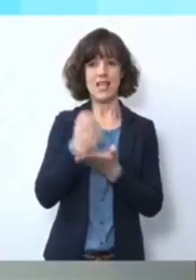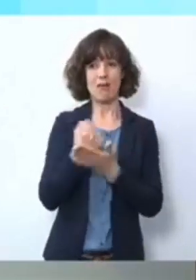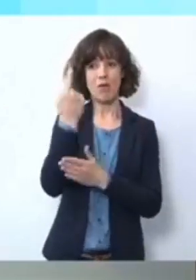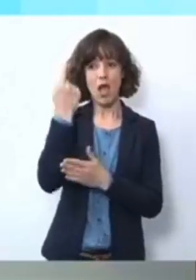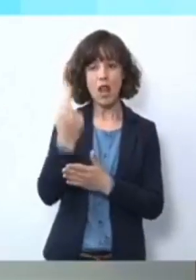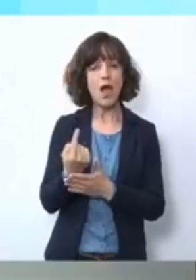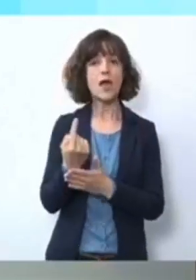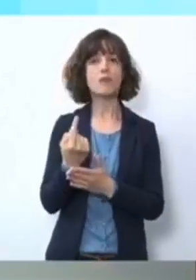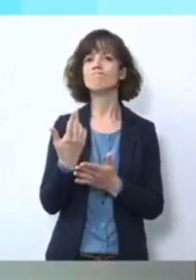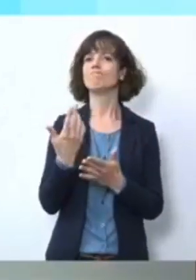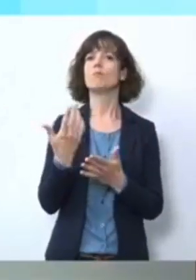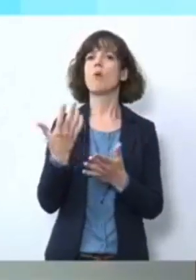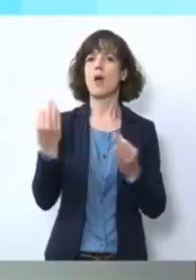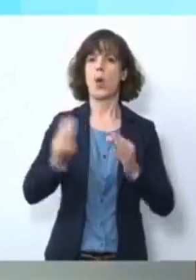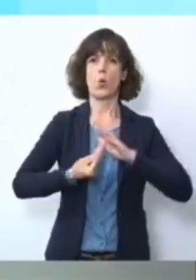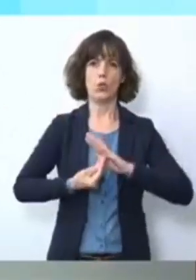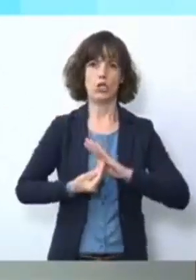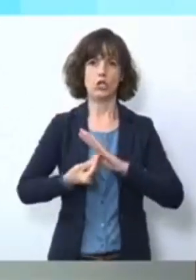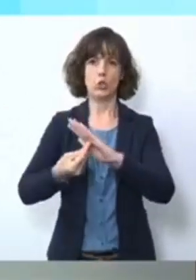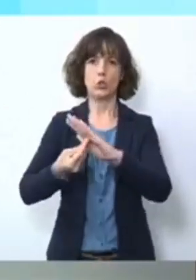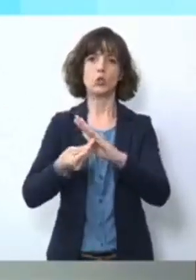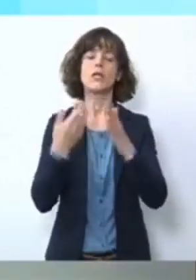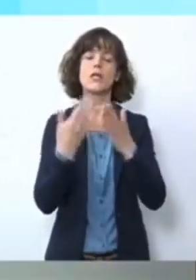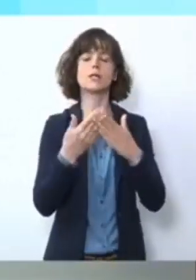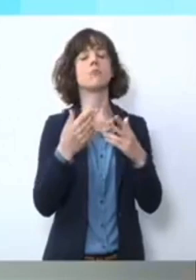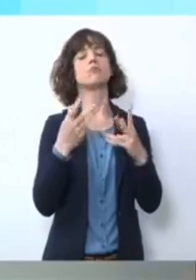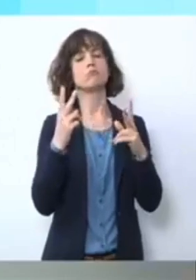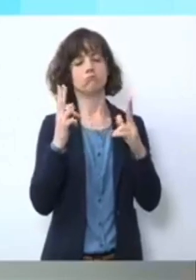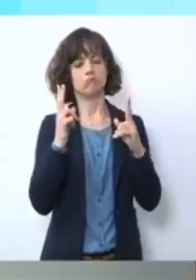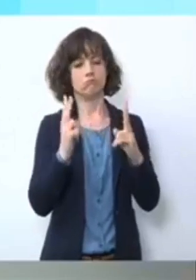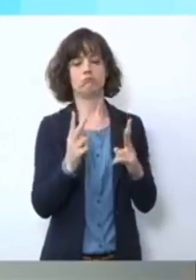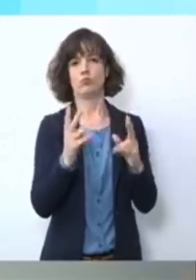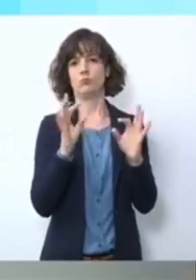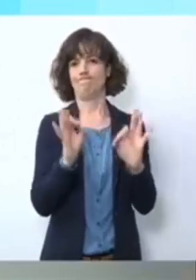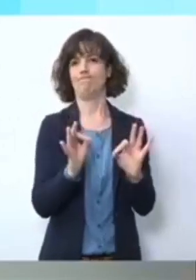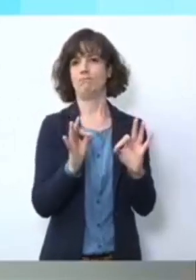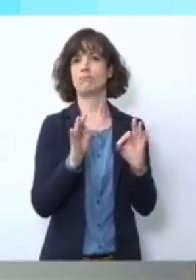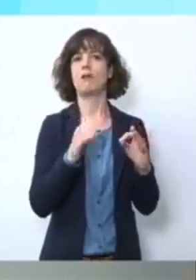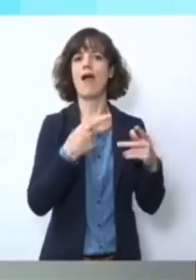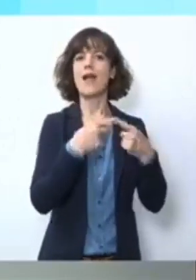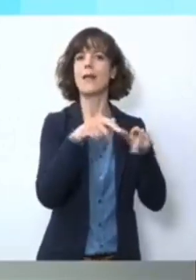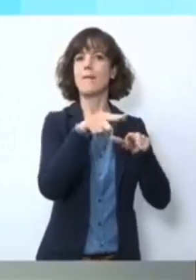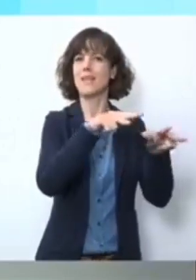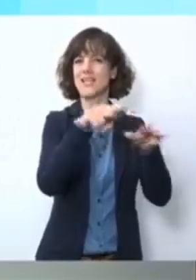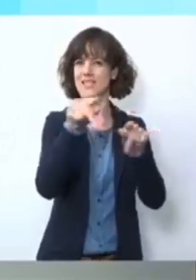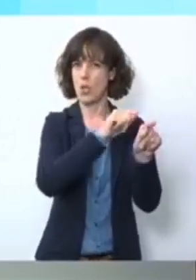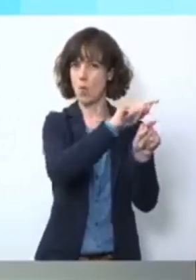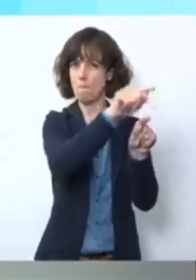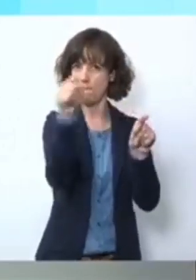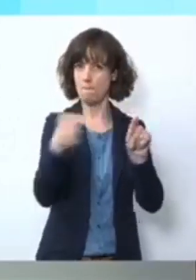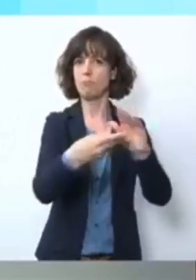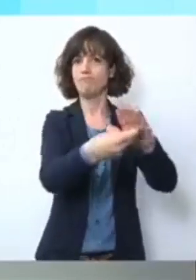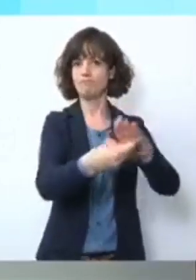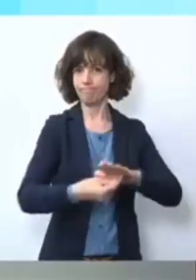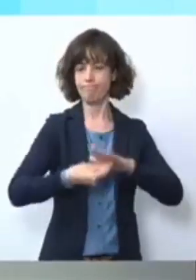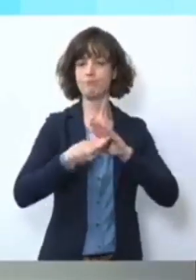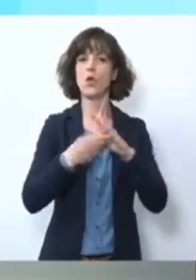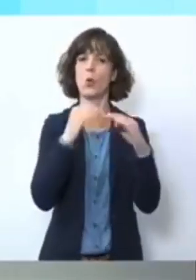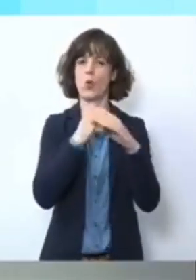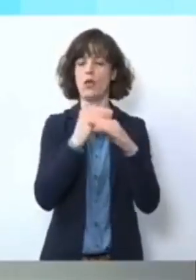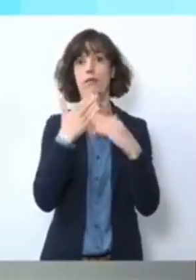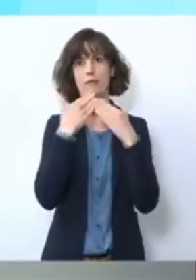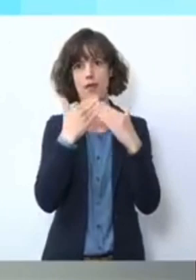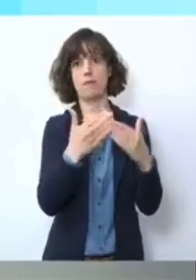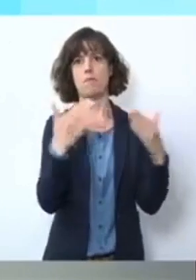ist es gelungen, auch aus den anderen Ministerien. Und ich bin da meinen Kollegen sehr, sehr dankbar, dass wir eben auch hier Unterstützung bekommen